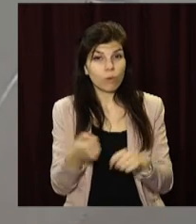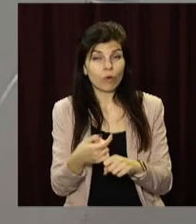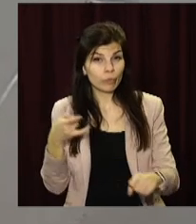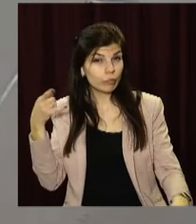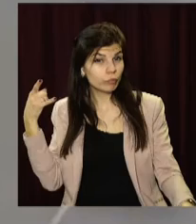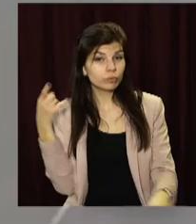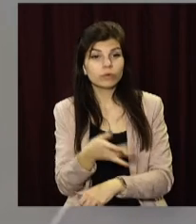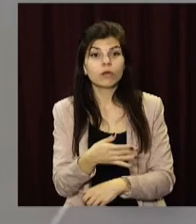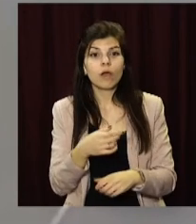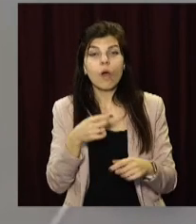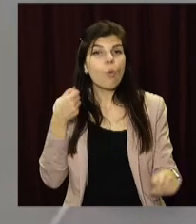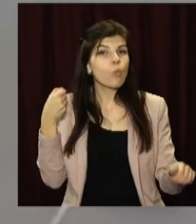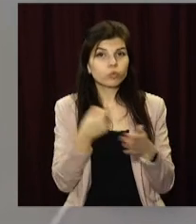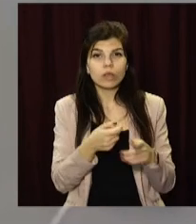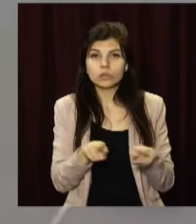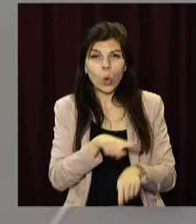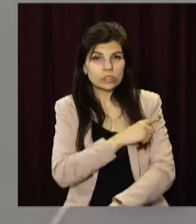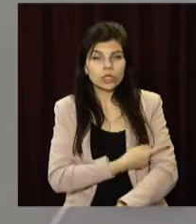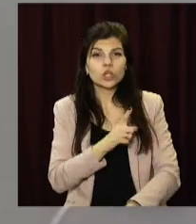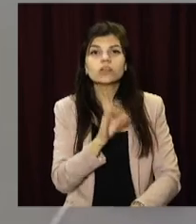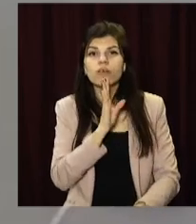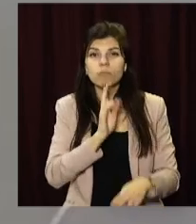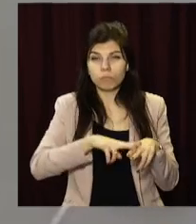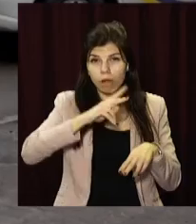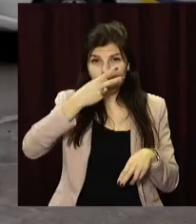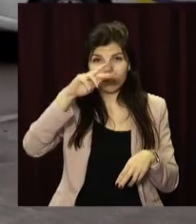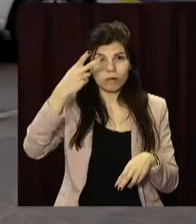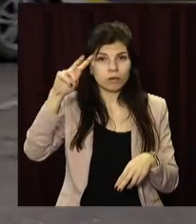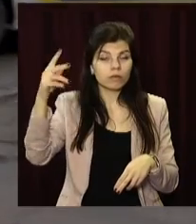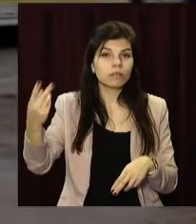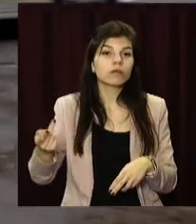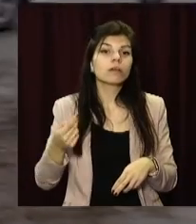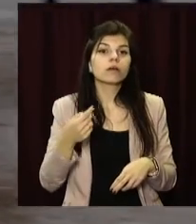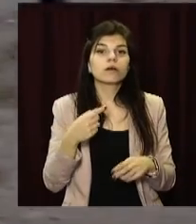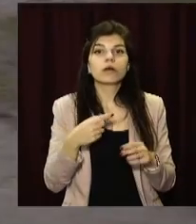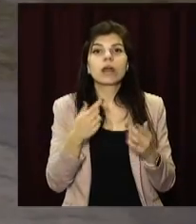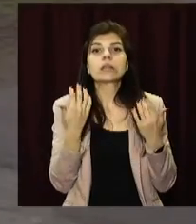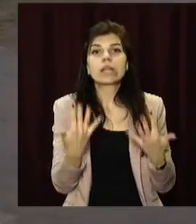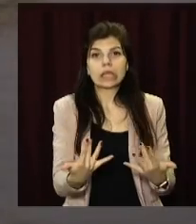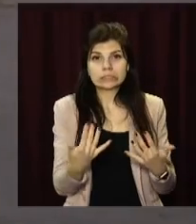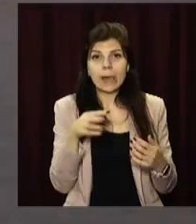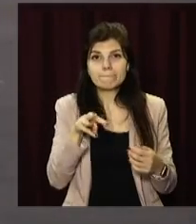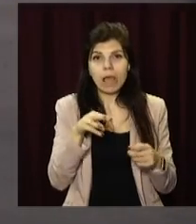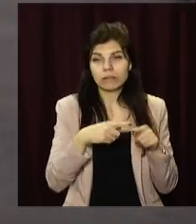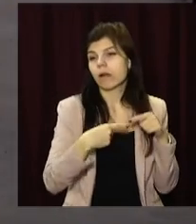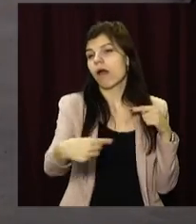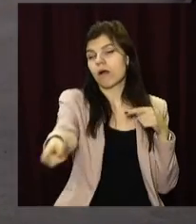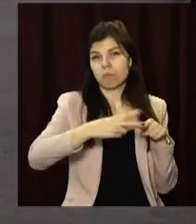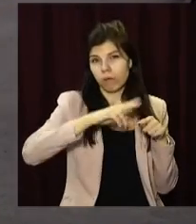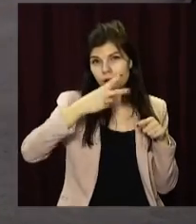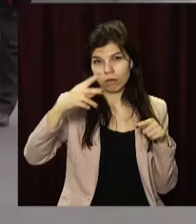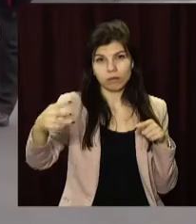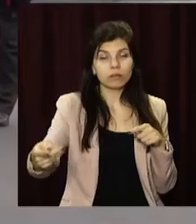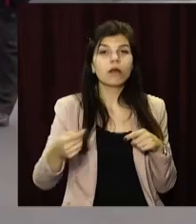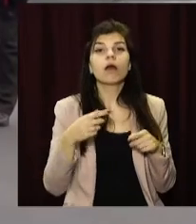швидкості. Удар був такої сили, що потерпілу підкинуло в повітрі, вона прилетіла зокілька десятків метрів. На місце